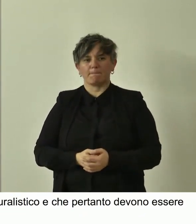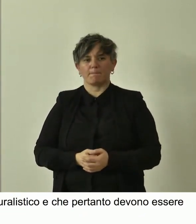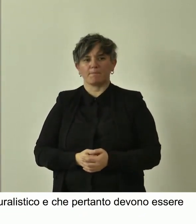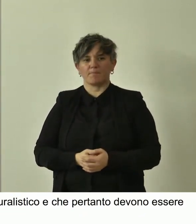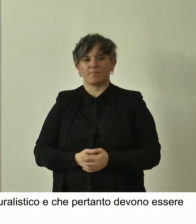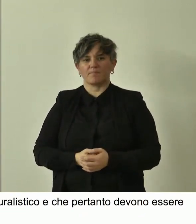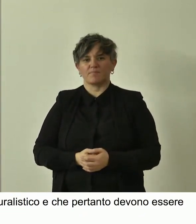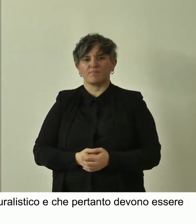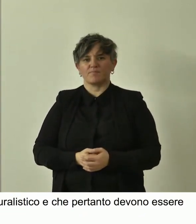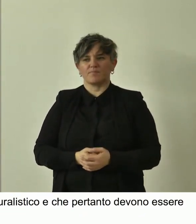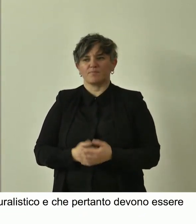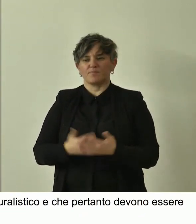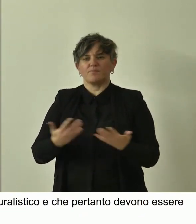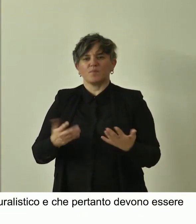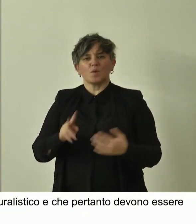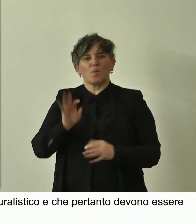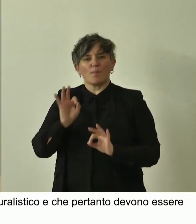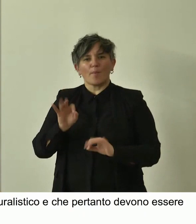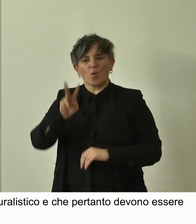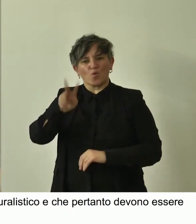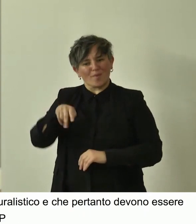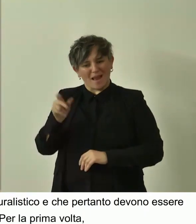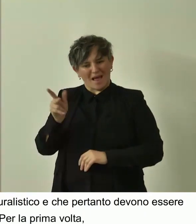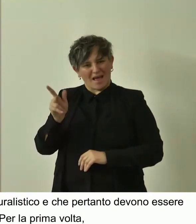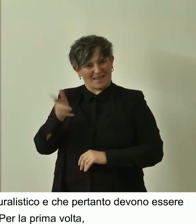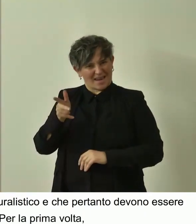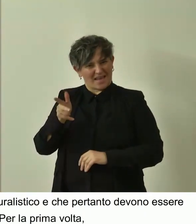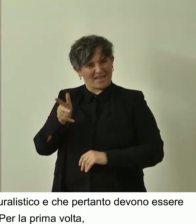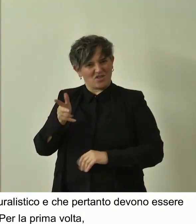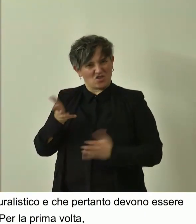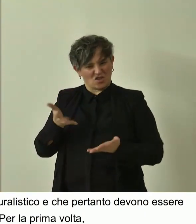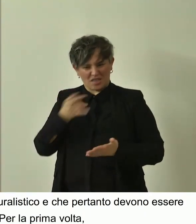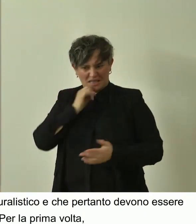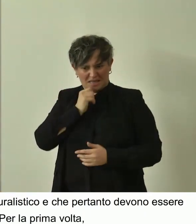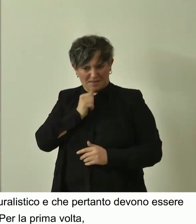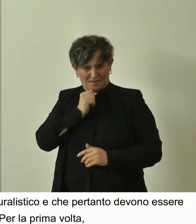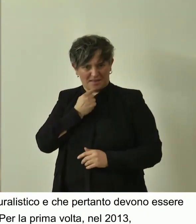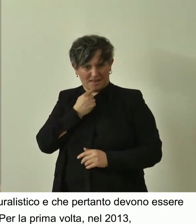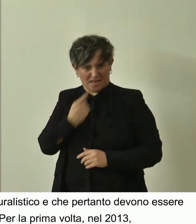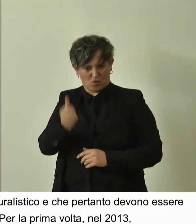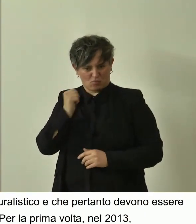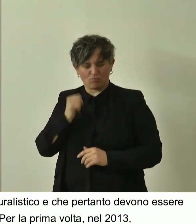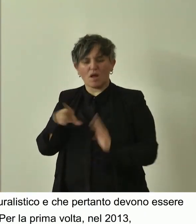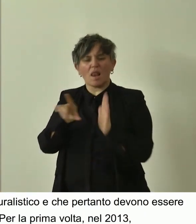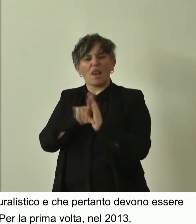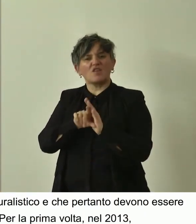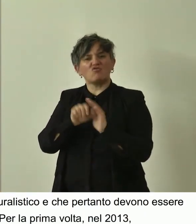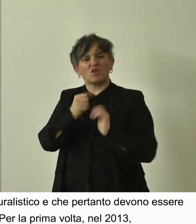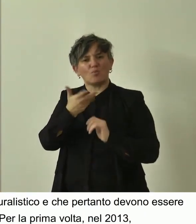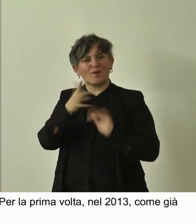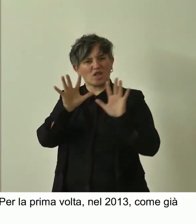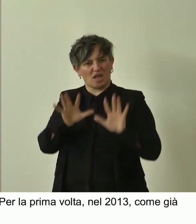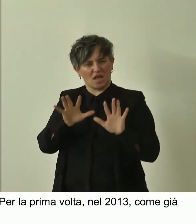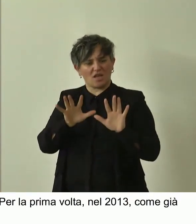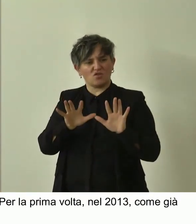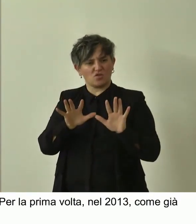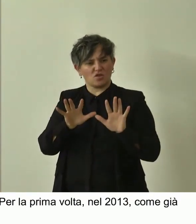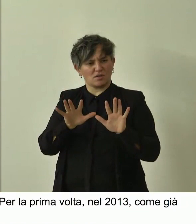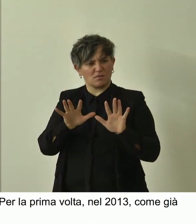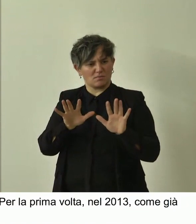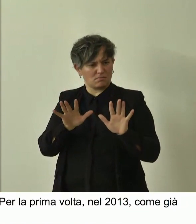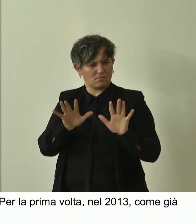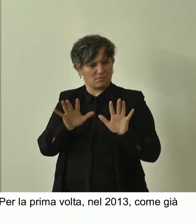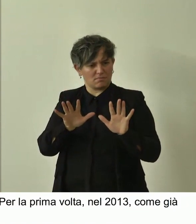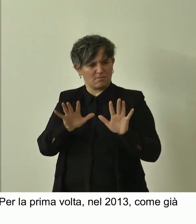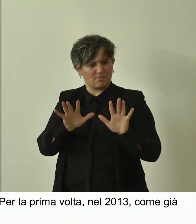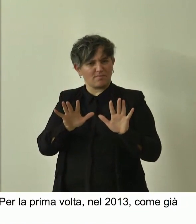nel 2013, come già accennato, la legge 10 introduce una